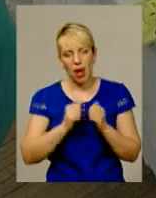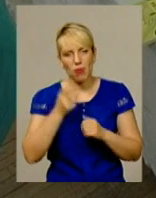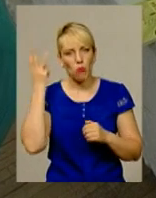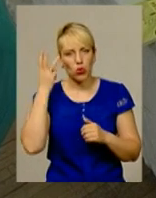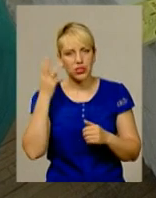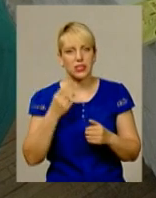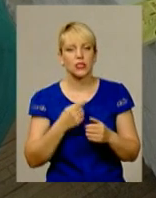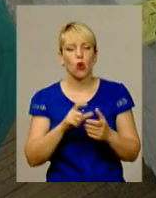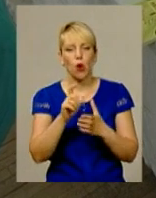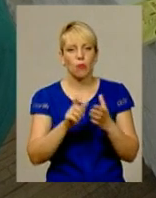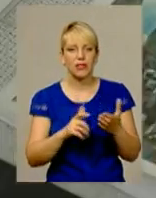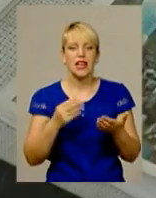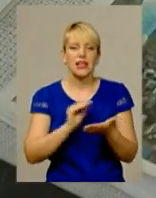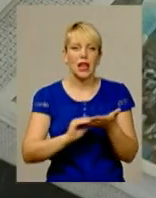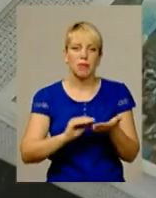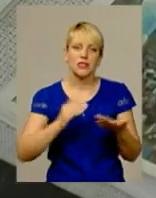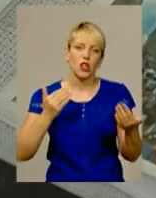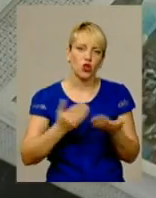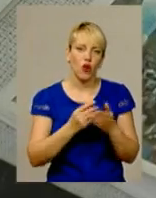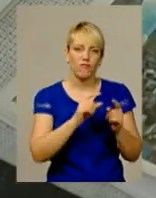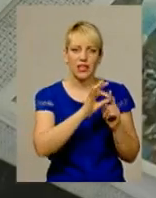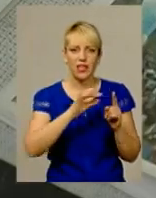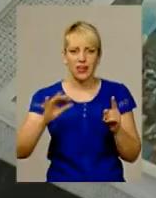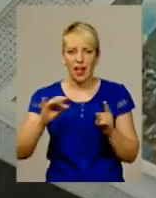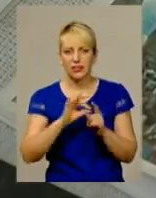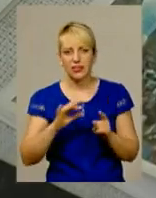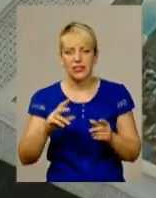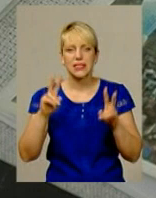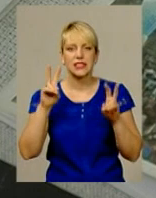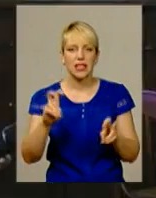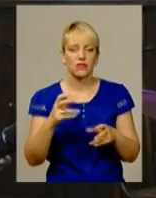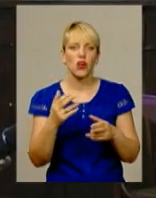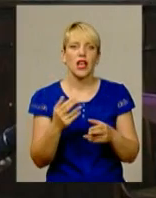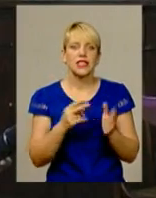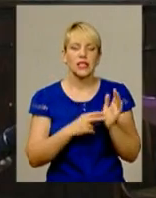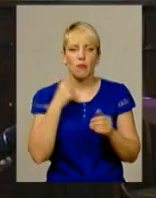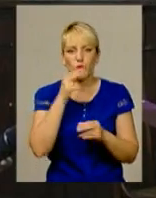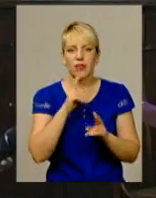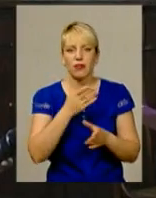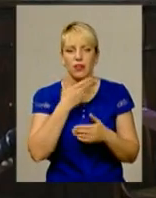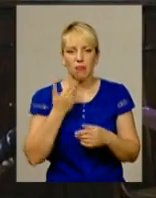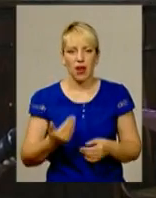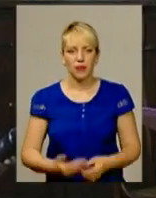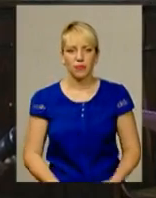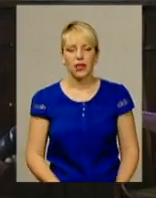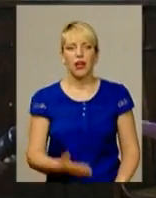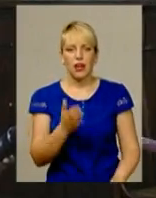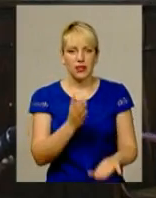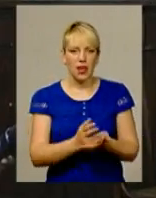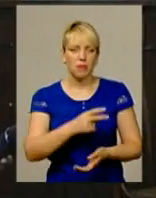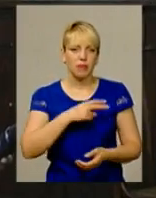написала нові, ще не видані рядки із назвою «Сім років, як немає Федунця». Є премія на спомен Федунця,